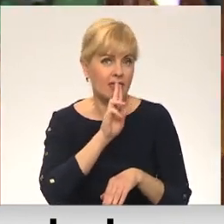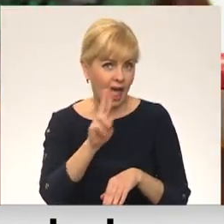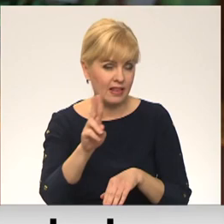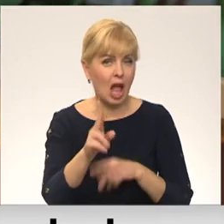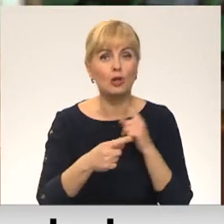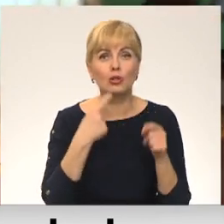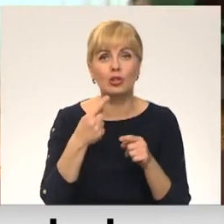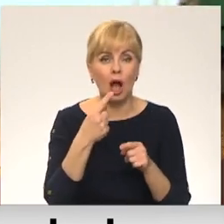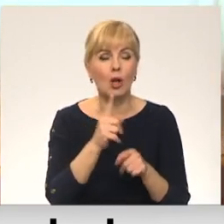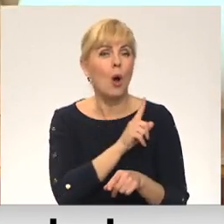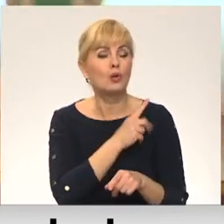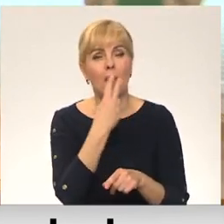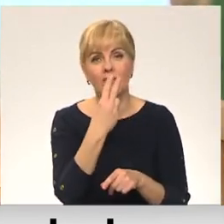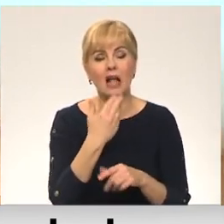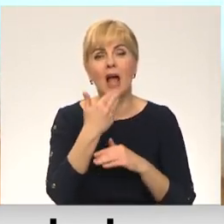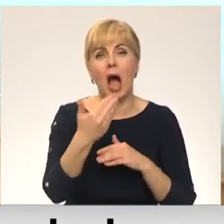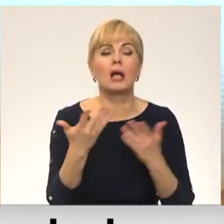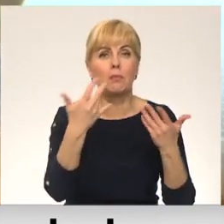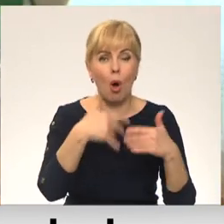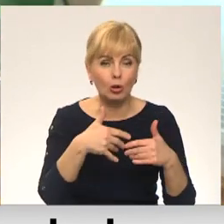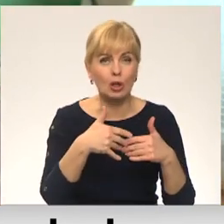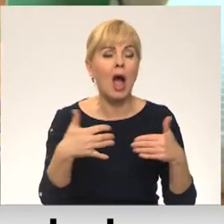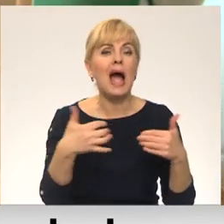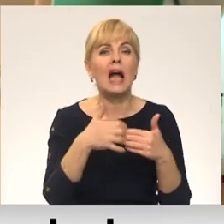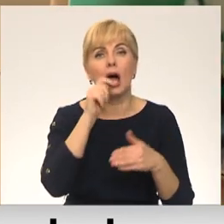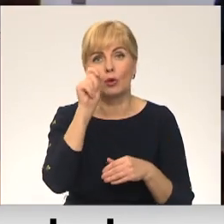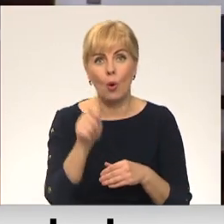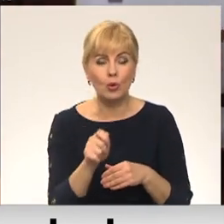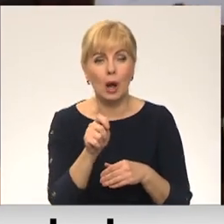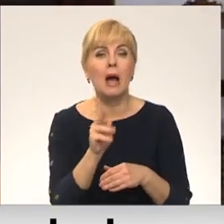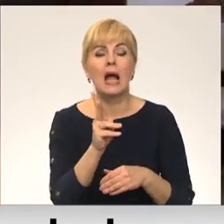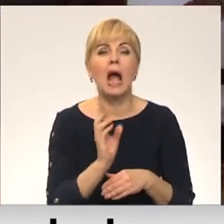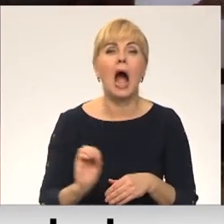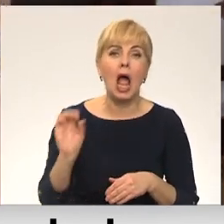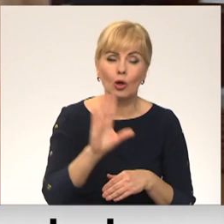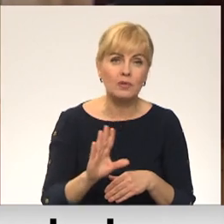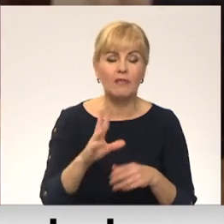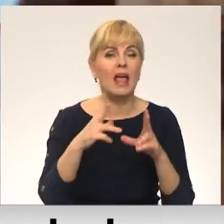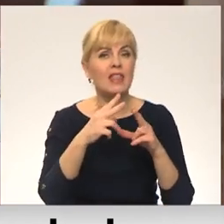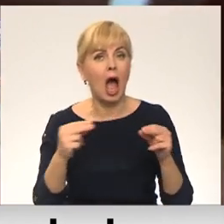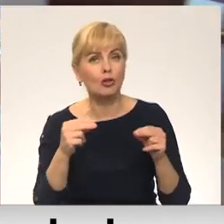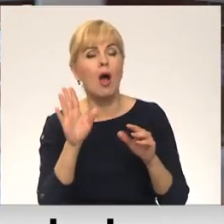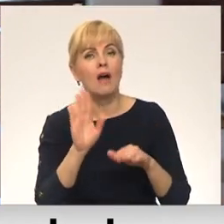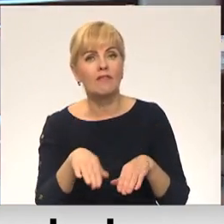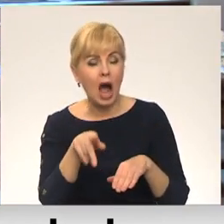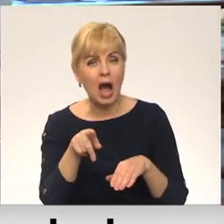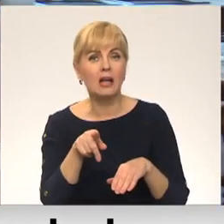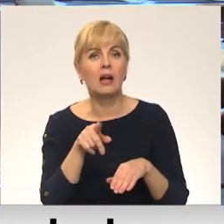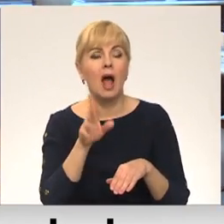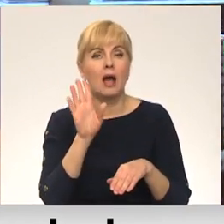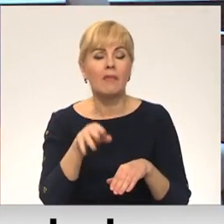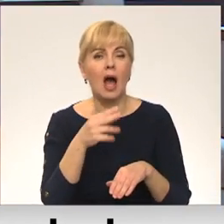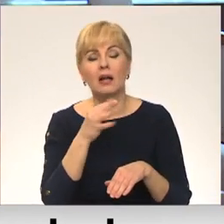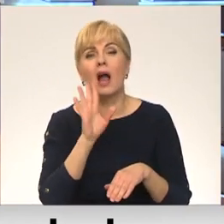lielākā uzmanība veltīta ar politikāju un karam Ukrainā. Tā skaitā tam, ka Eiropas Savienība un NATO vēl varētu rēģēt uz Krievijas